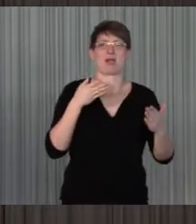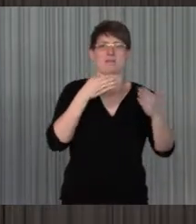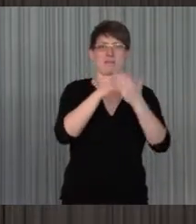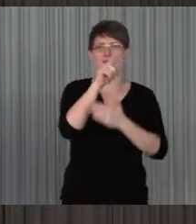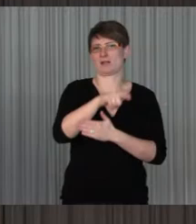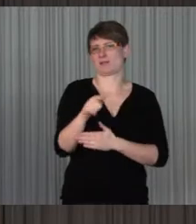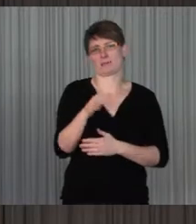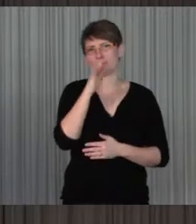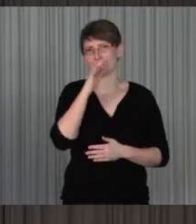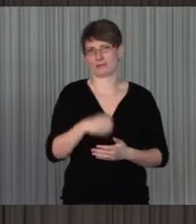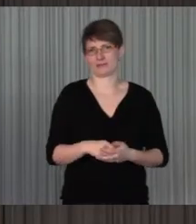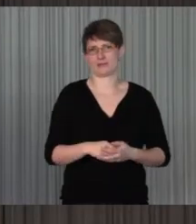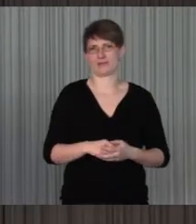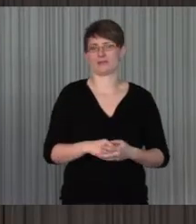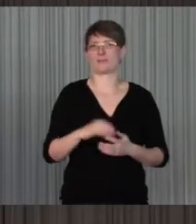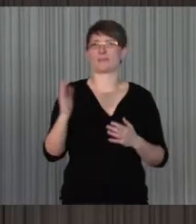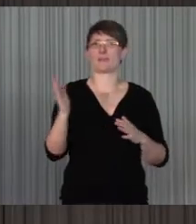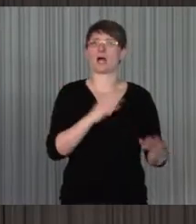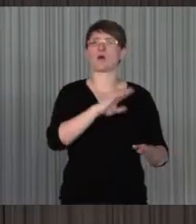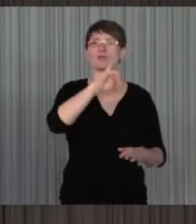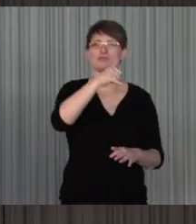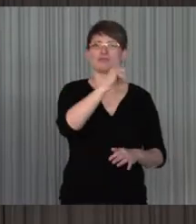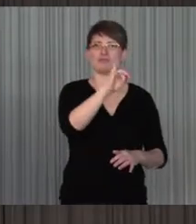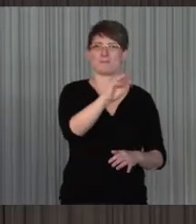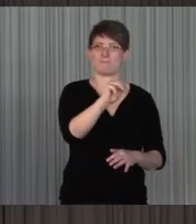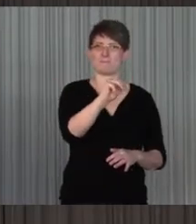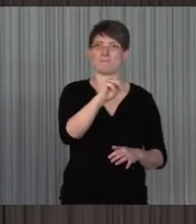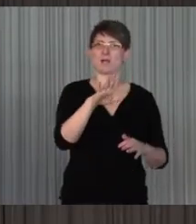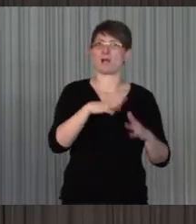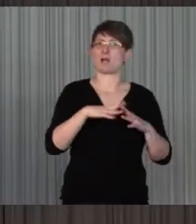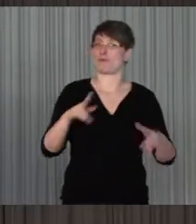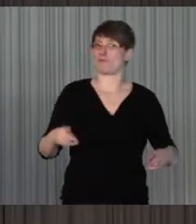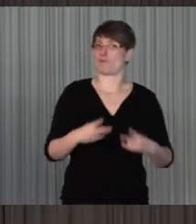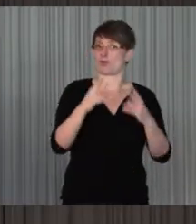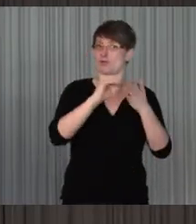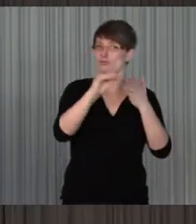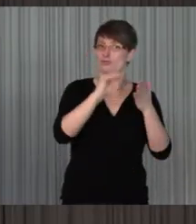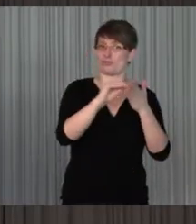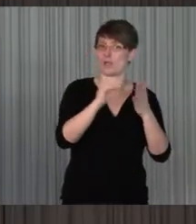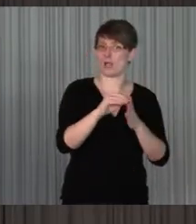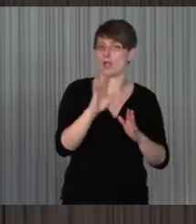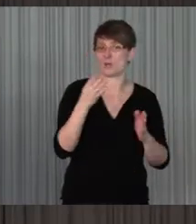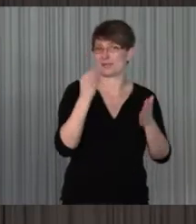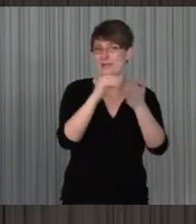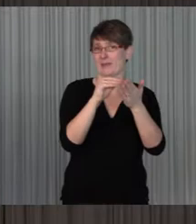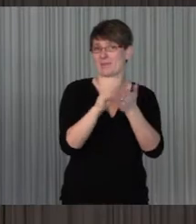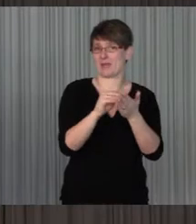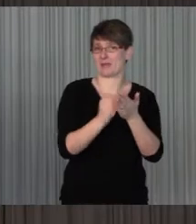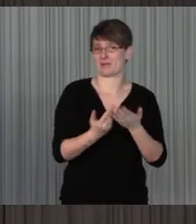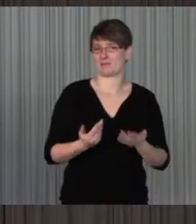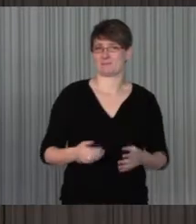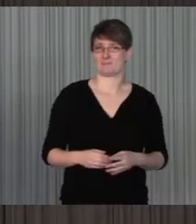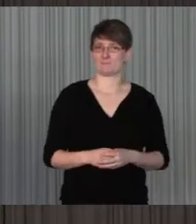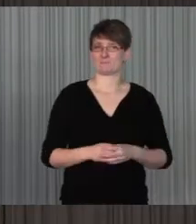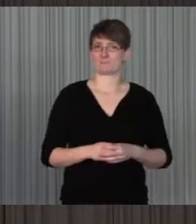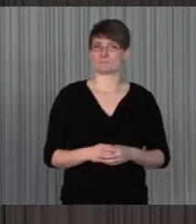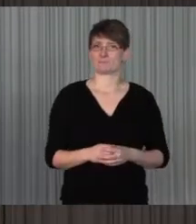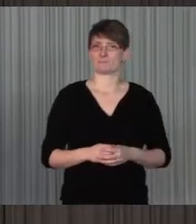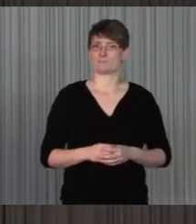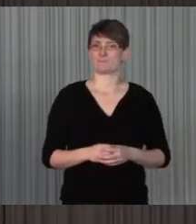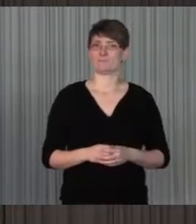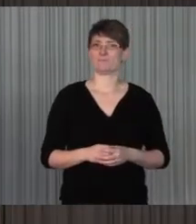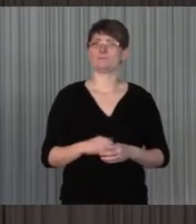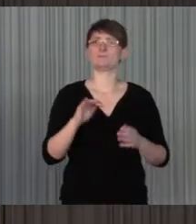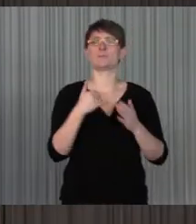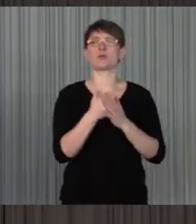selbst bei Jim wird auch, bei den Schuhfonds Förderschuhstiftel auch nicht ausgewiesen oder erhoben. Das heißt, man ist mehr